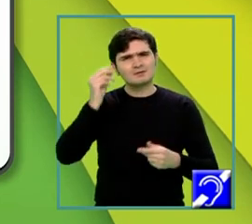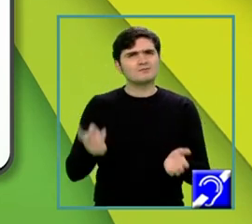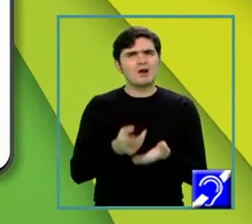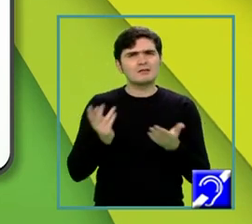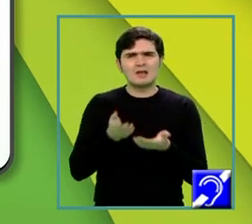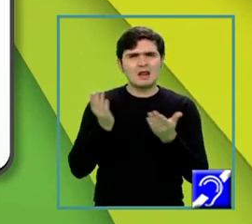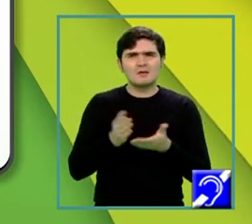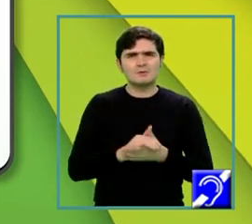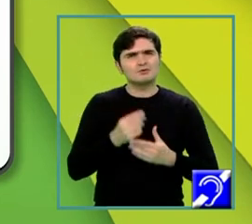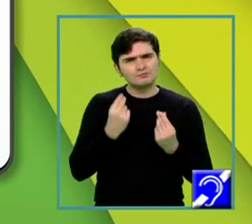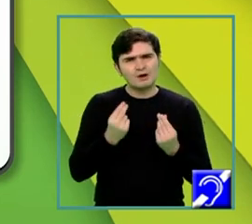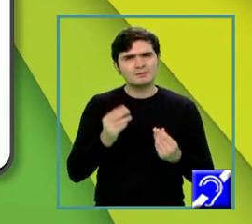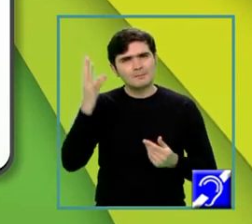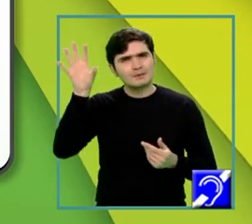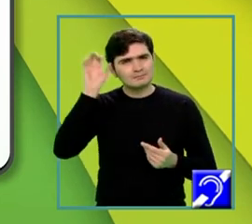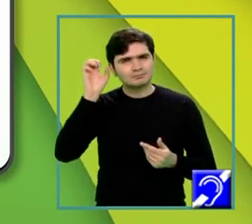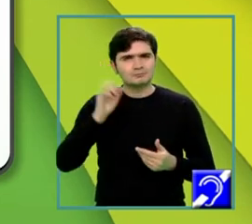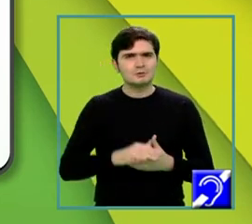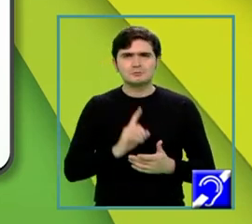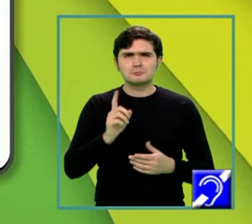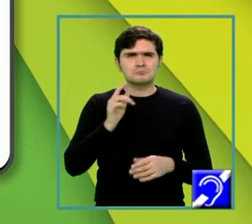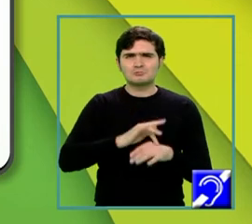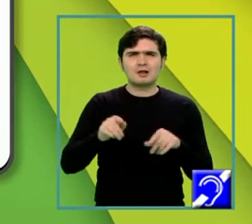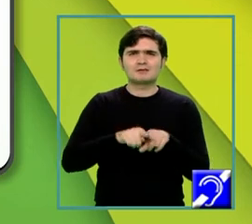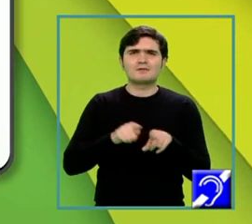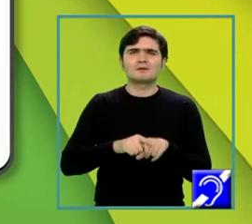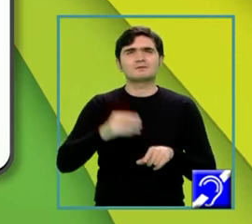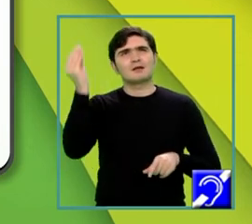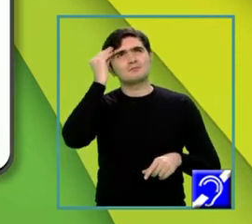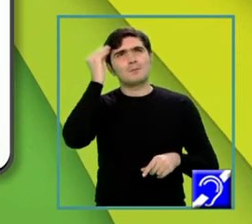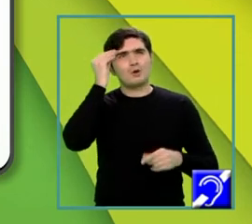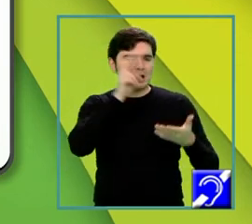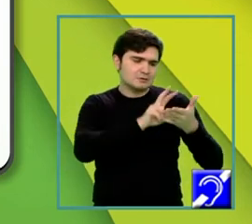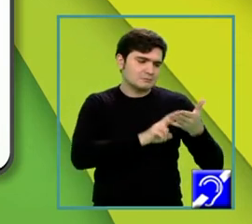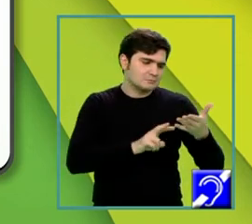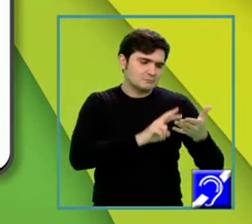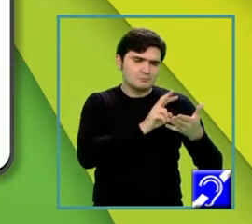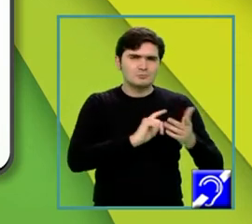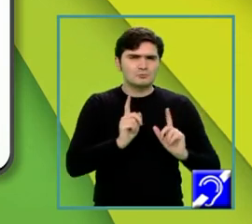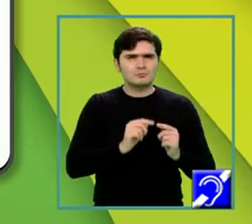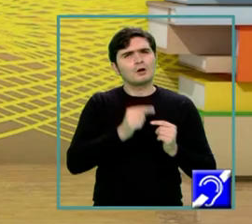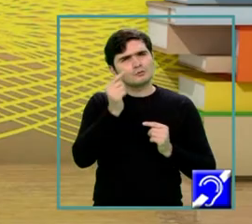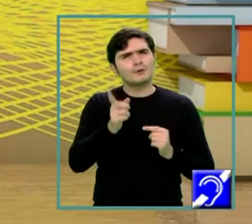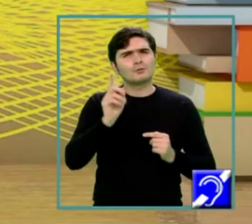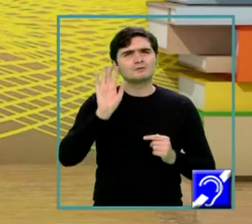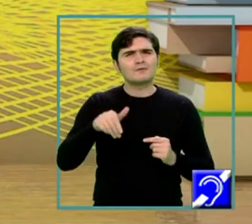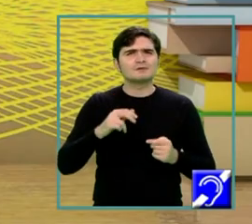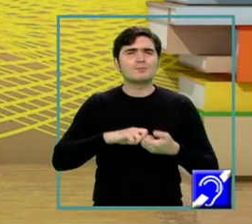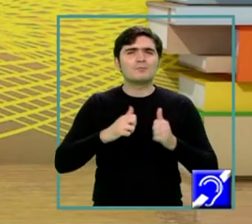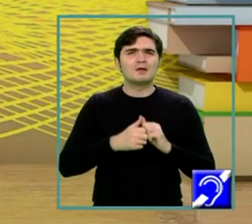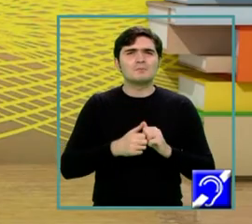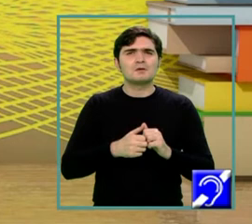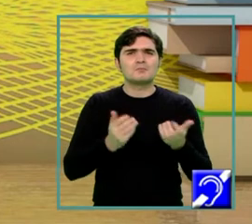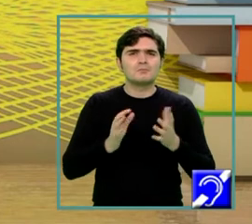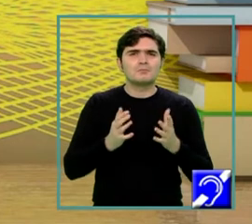foarte, foarte bine și chiar sănătos. Nu să nu încercați să le memorați pentru că veți avea la un moment dat probleme în care